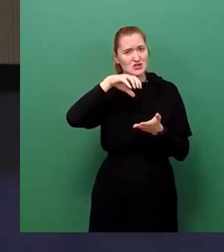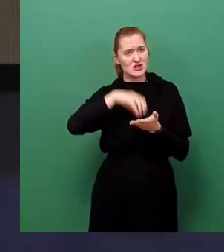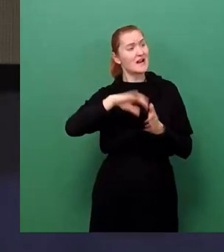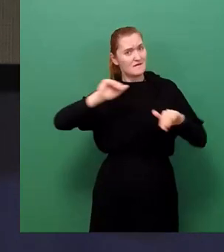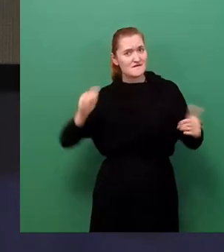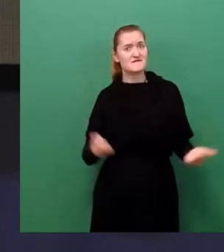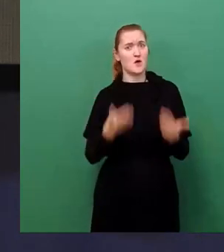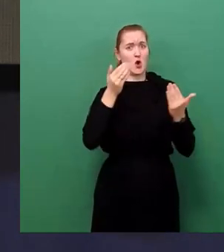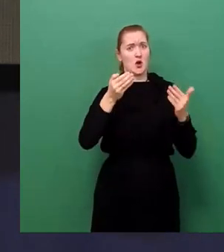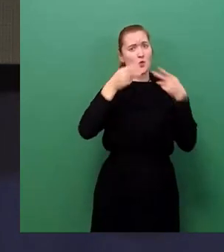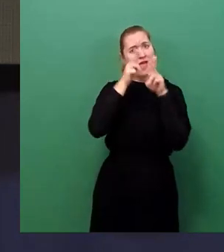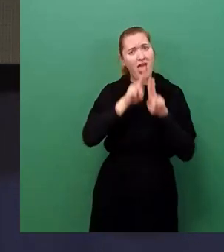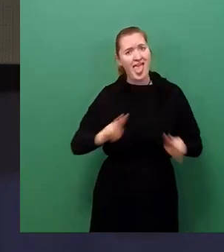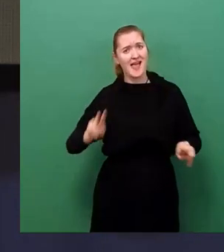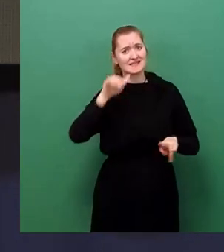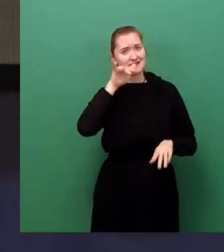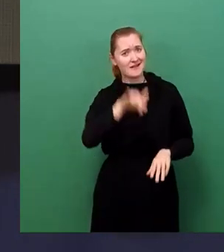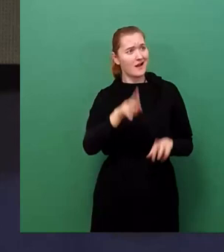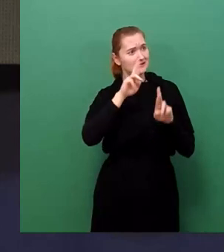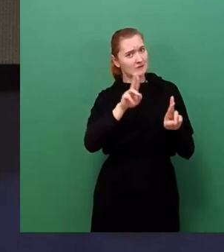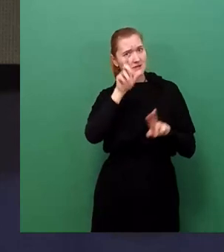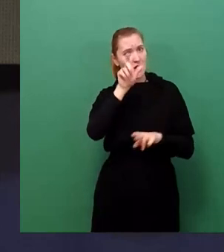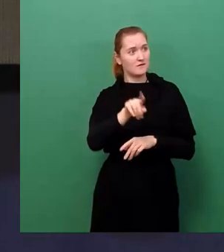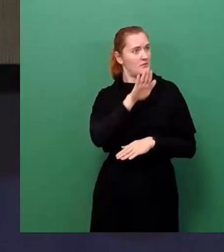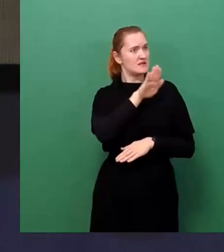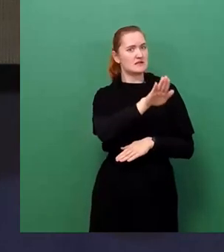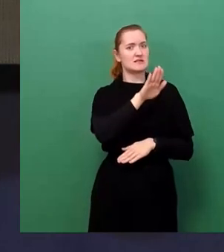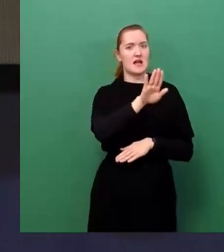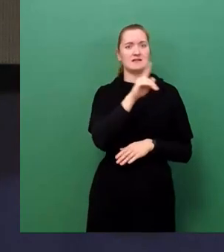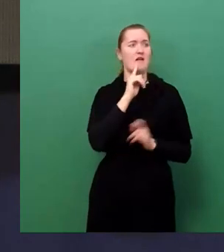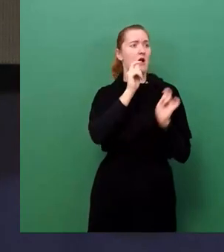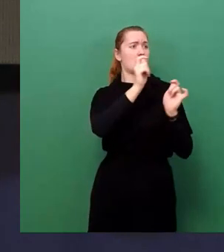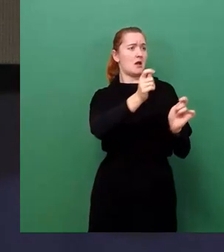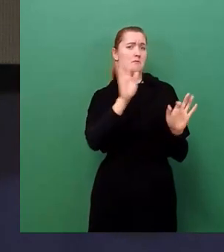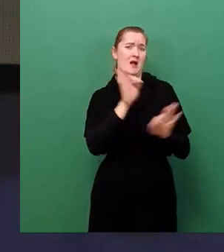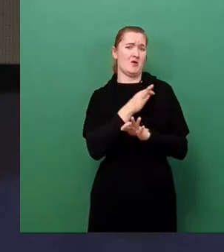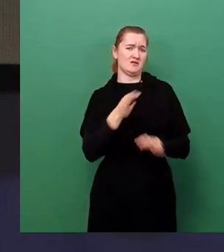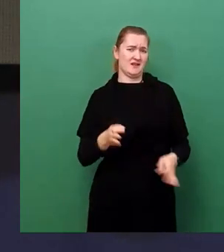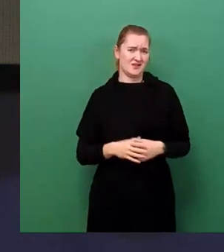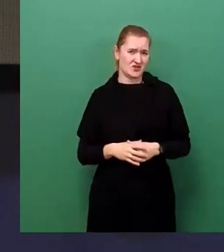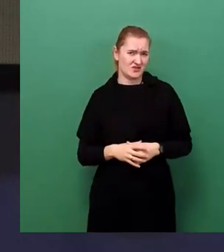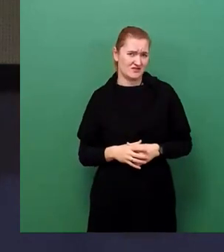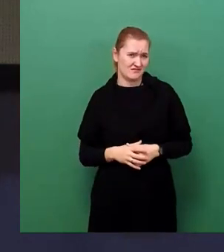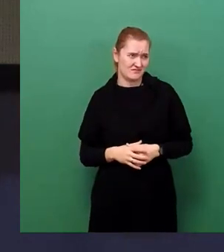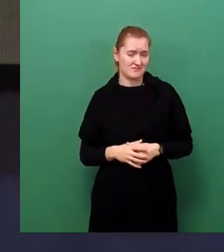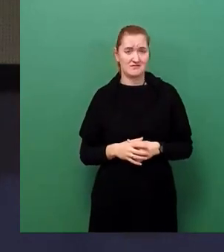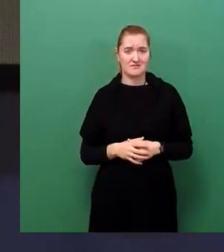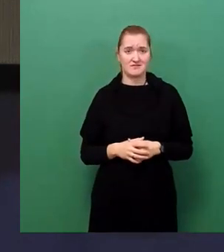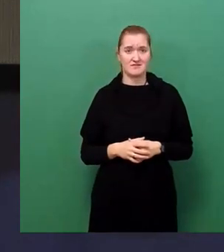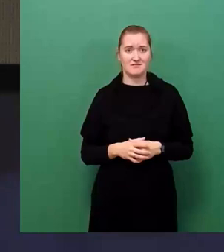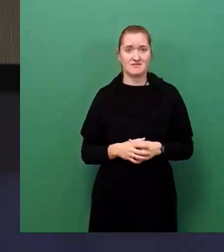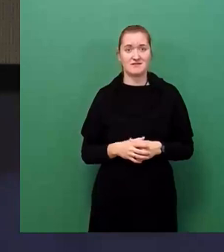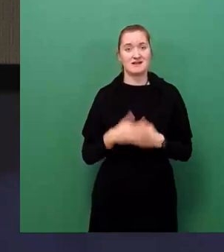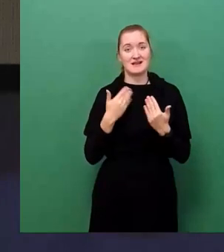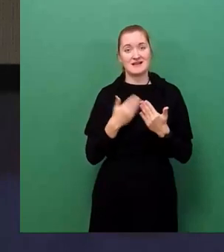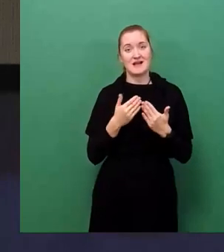geehrt und es bedurfte dazu nicht Ihres Antrages. Und das ist jetzt nur